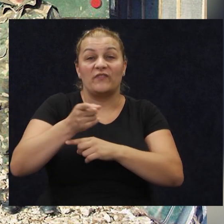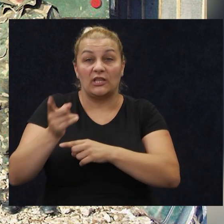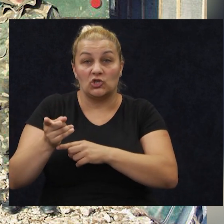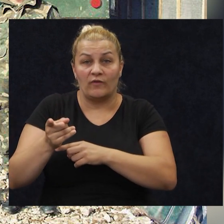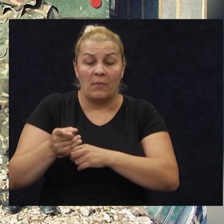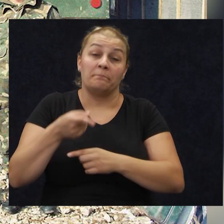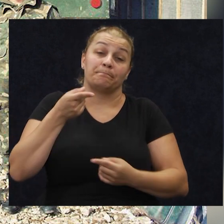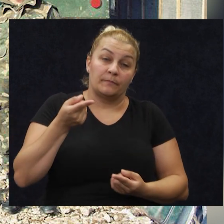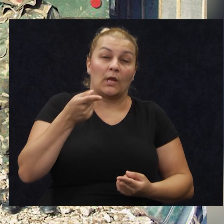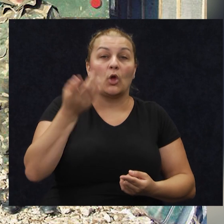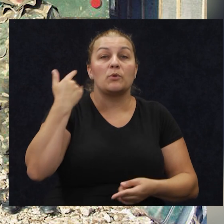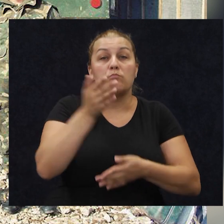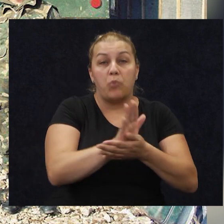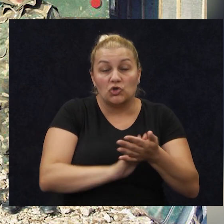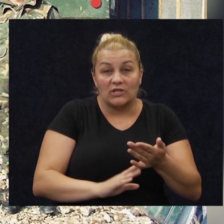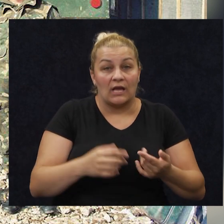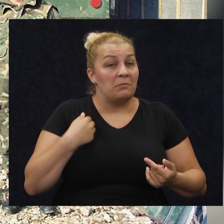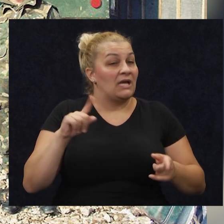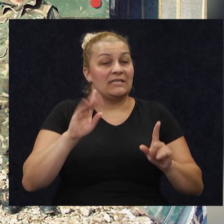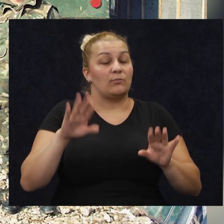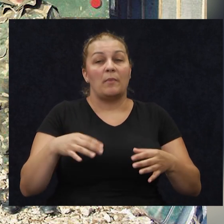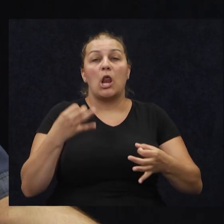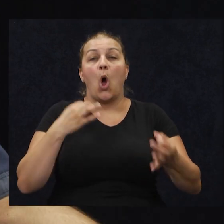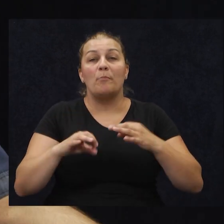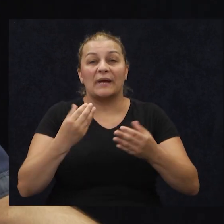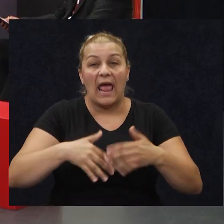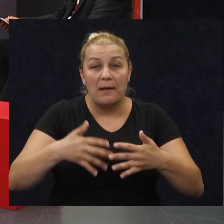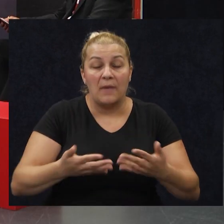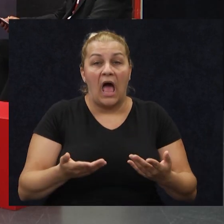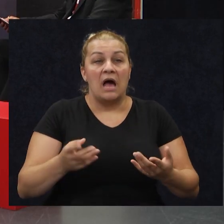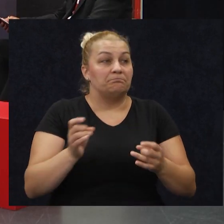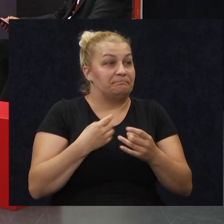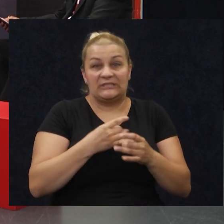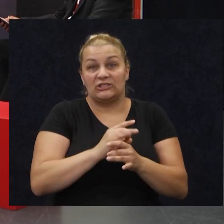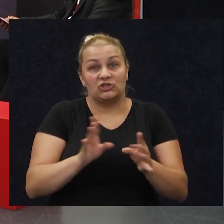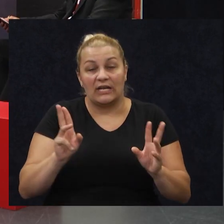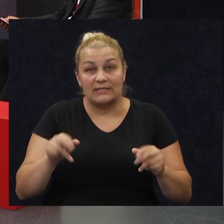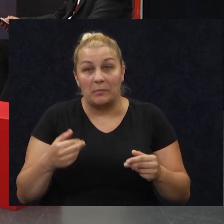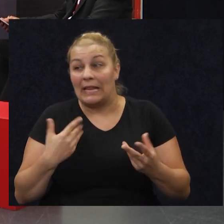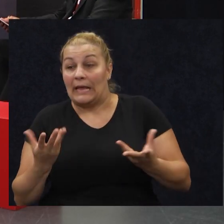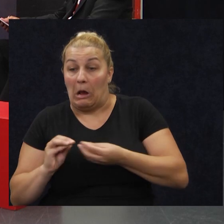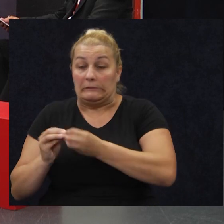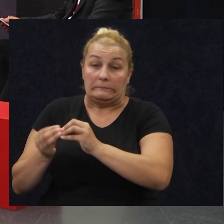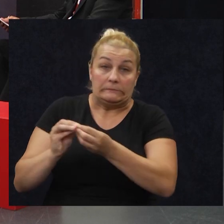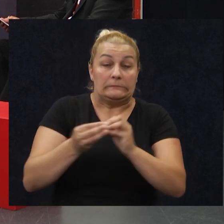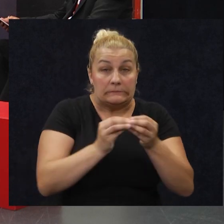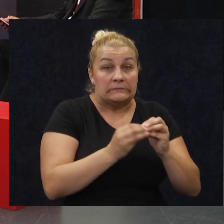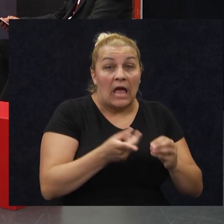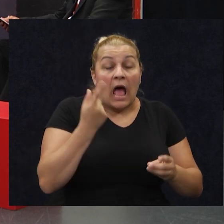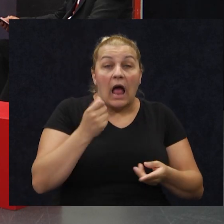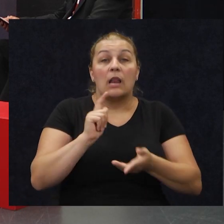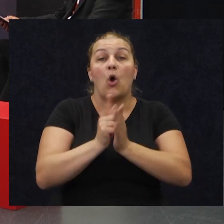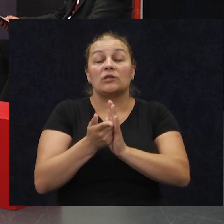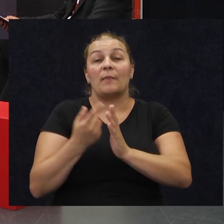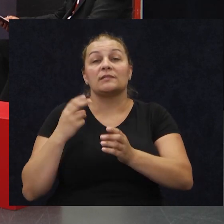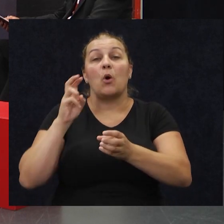početak. Nismo imali opreme, nismo imali ništa, nekako smo se krpili kako smo mogli, ali smo odmah pristupili